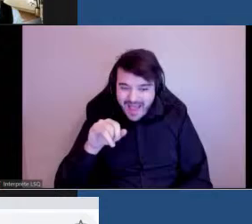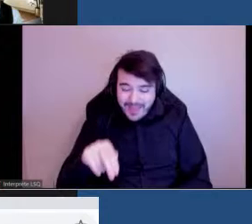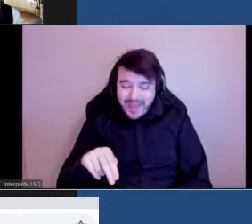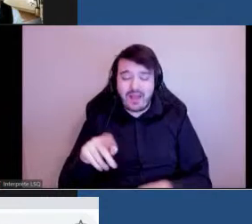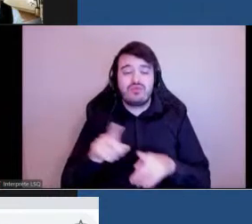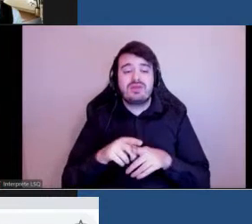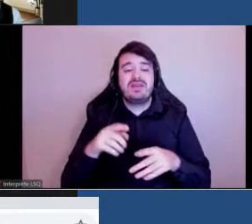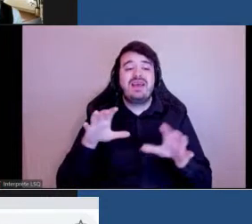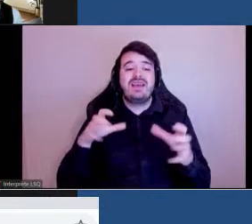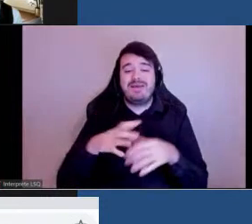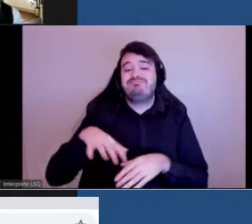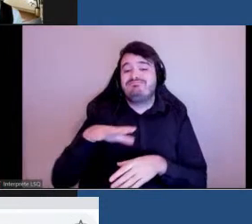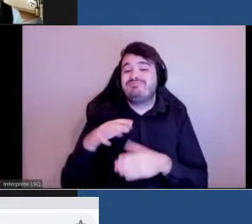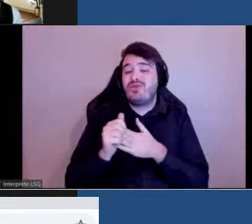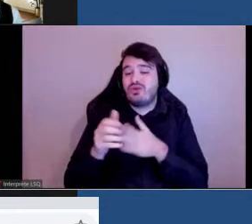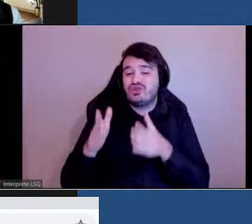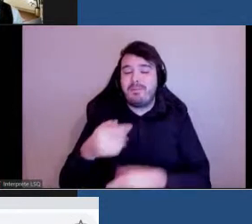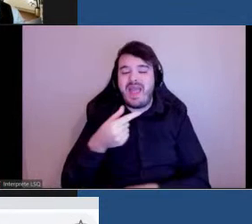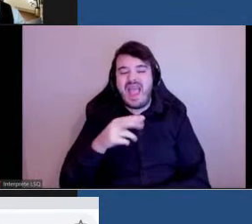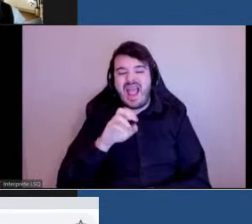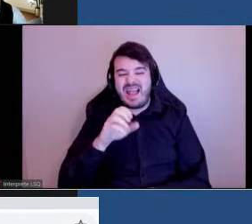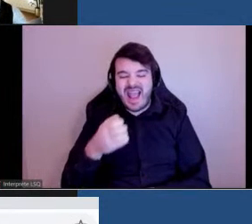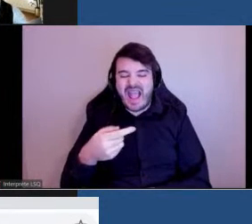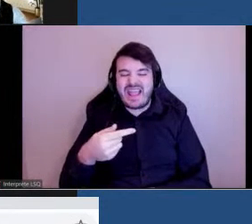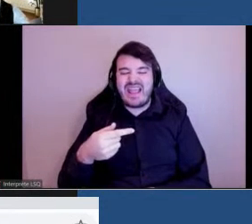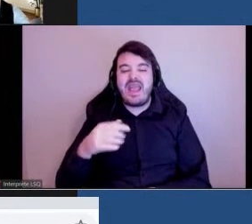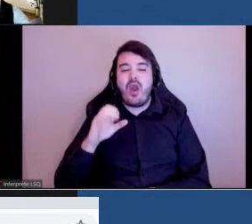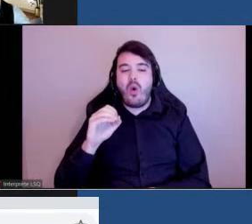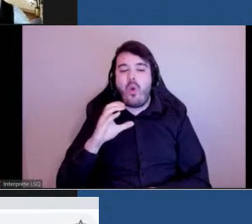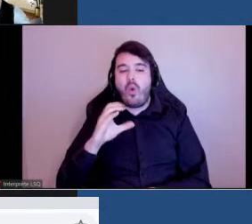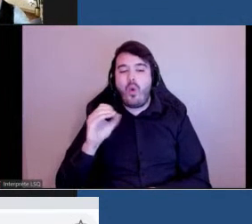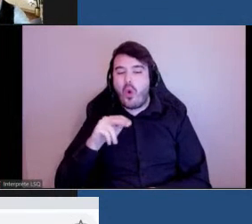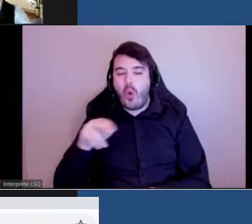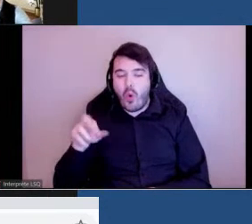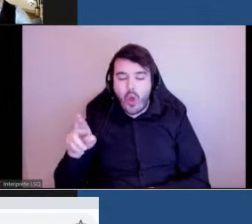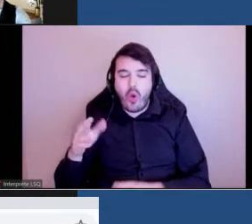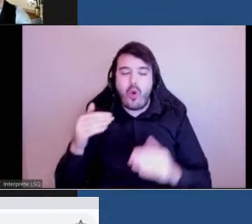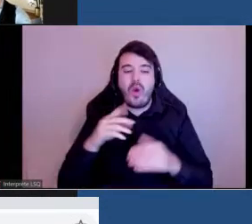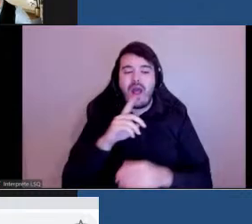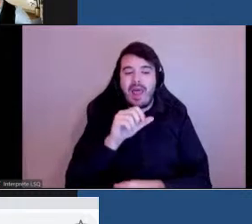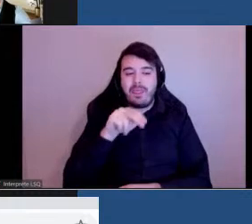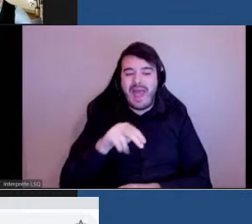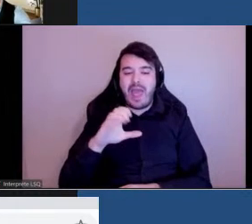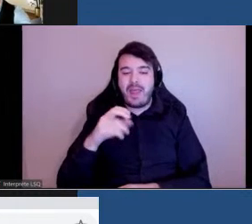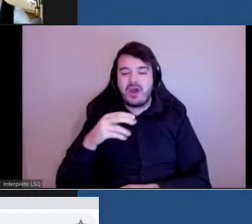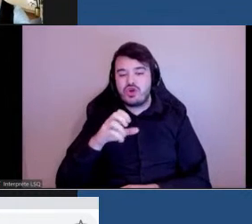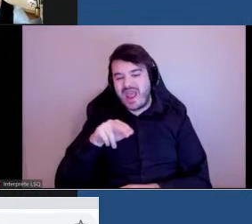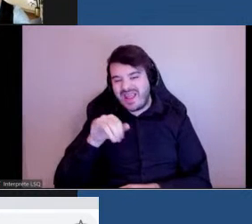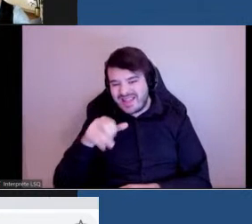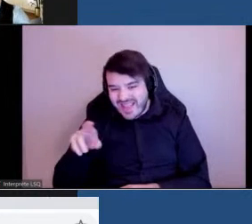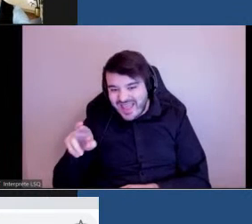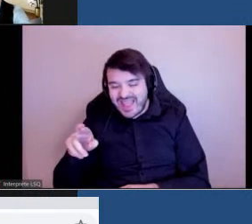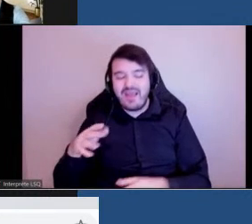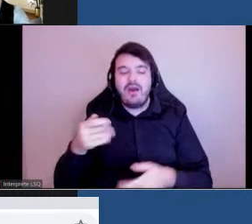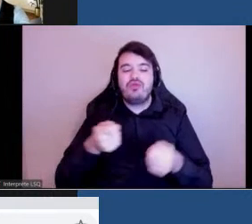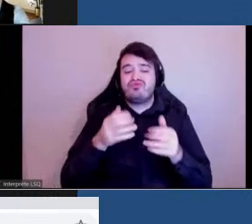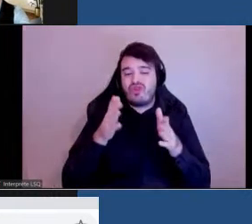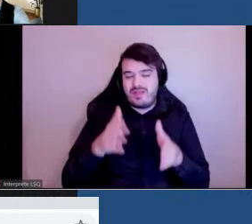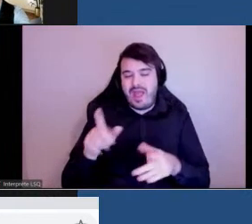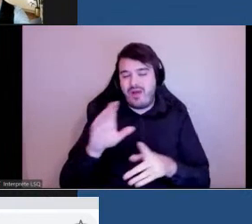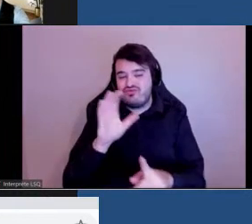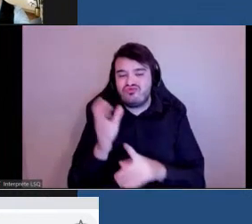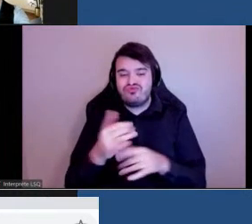Greg O'Connor, Dan Chénier, le gestionnaire de la culture, de la récréation des